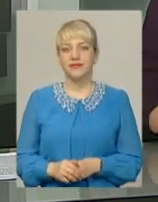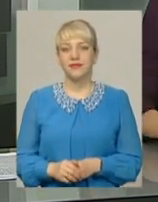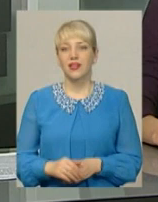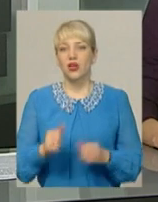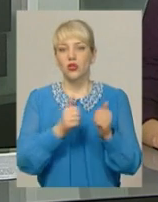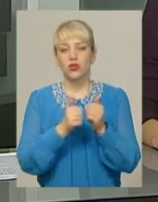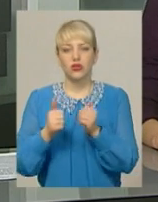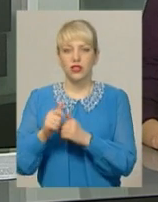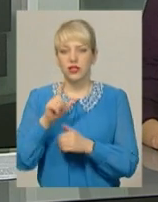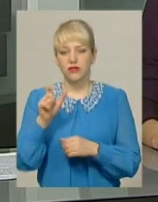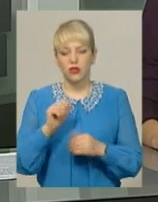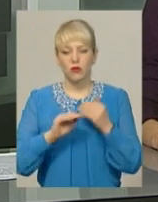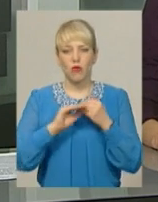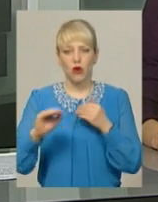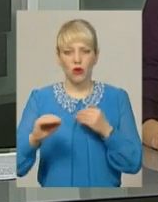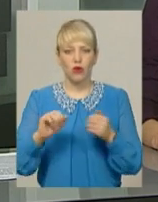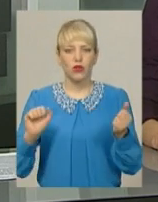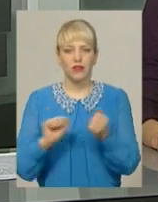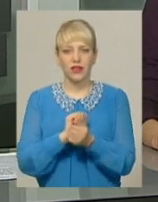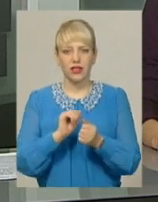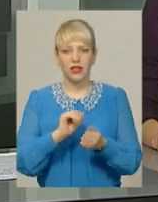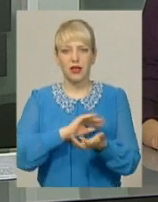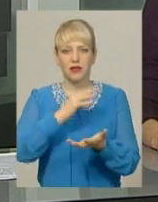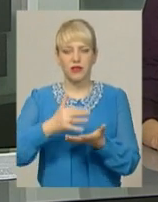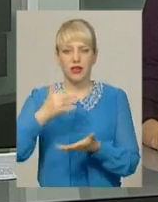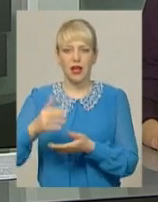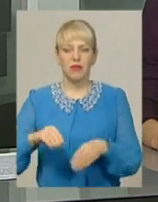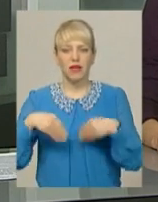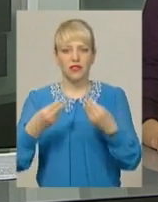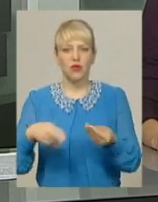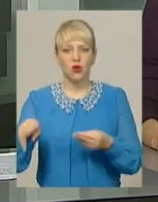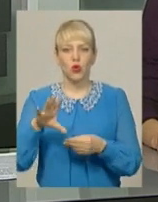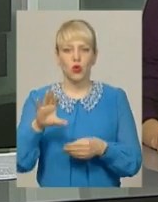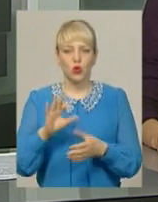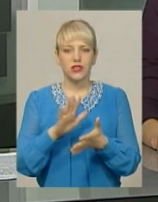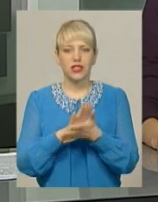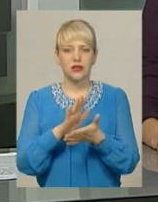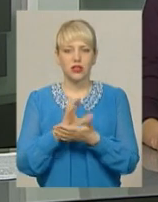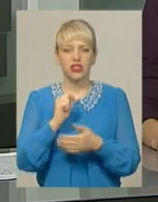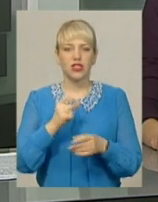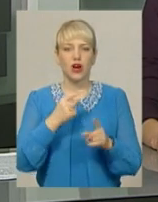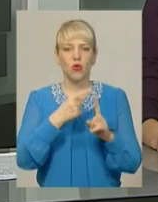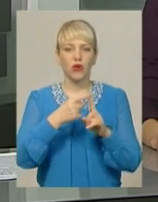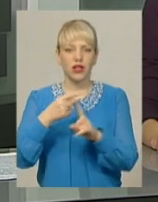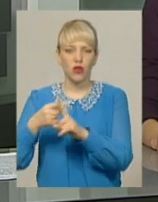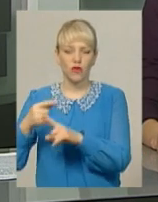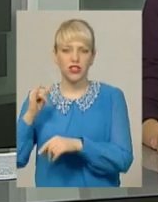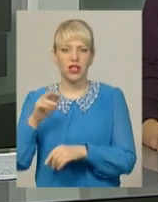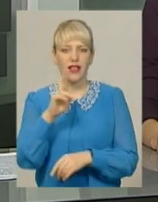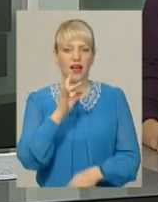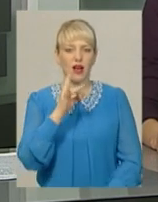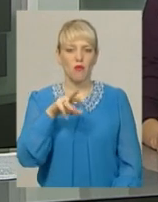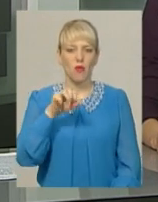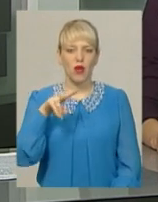Сусідство із полігоном твердих побутових відходів призводить до засмічення кладовища у Ярмолинцях. Так вважає уродженка